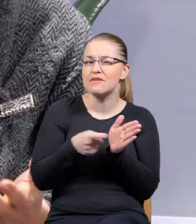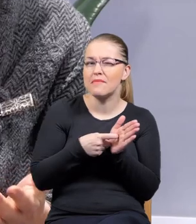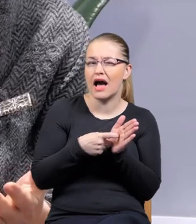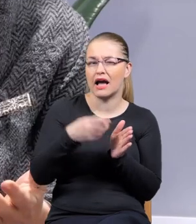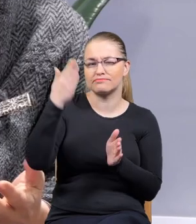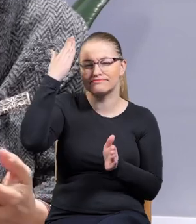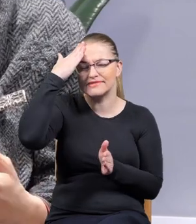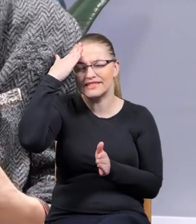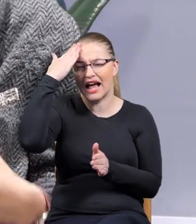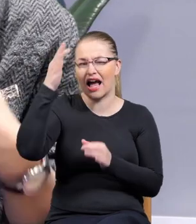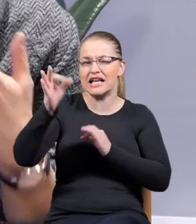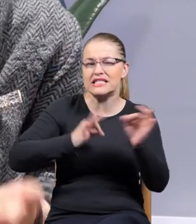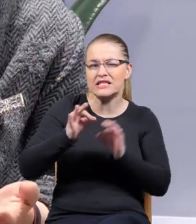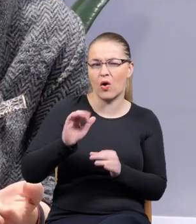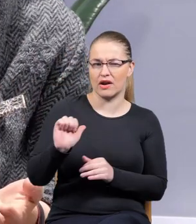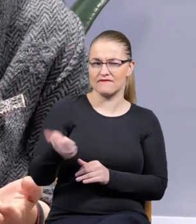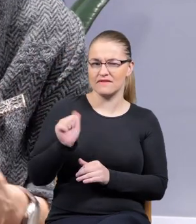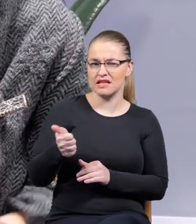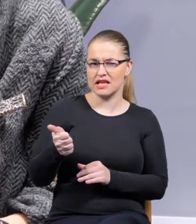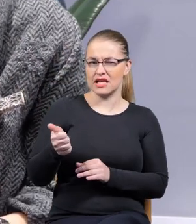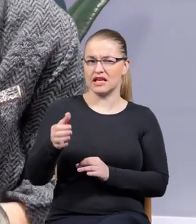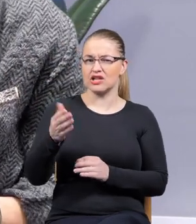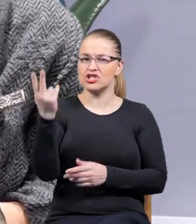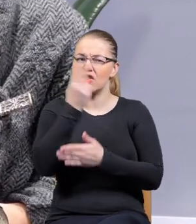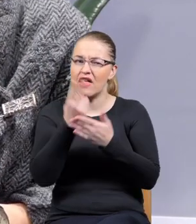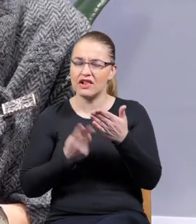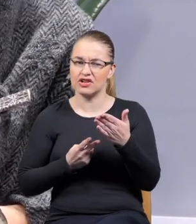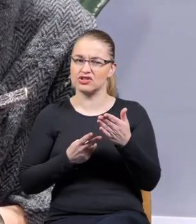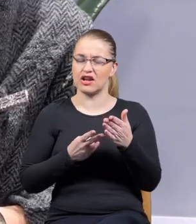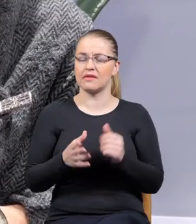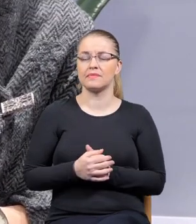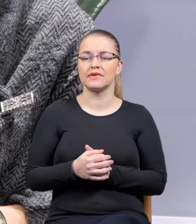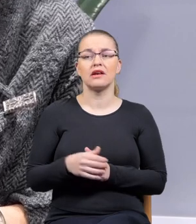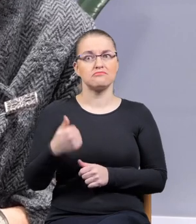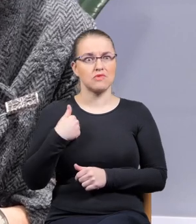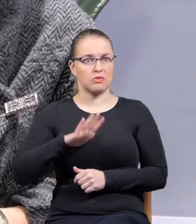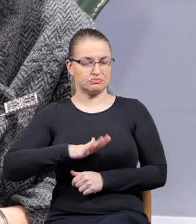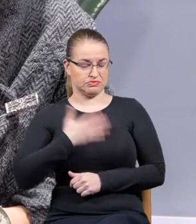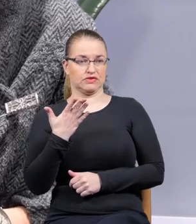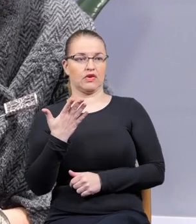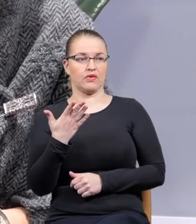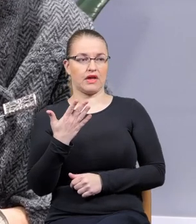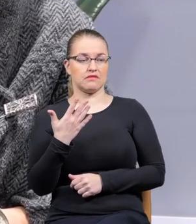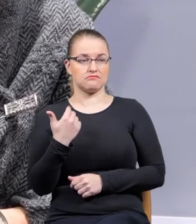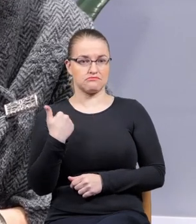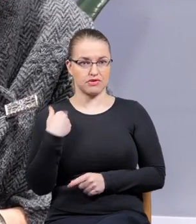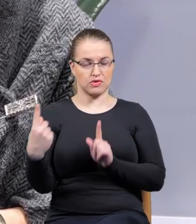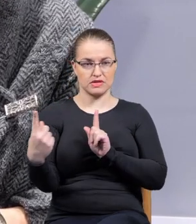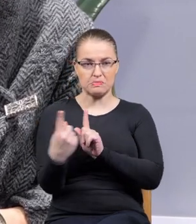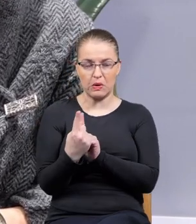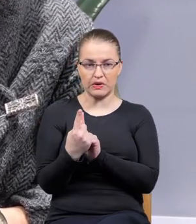pewnych kompetencji historycznych, kompetencji czytelniczych, więc dla mnie to było zaskoczenie, że się spotkałam z taką